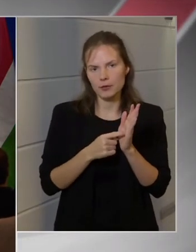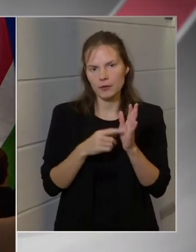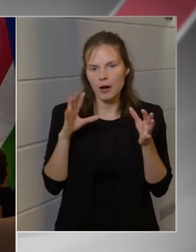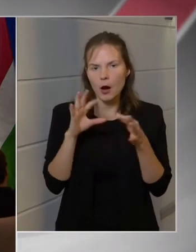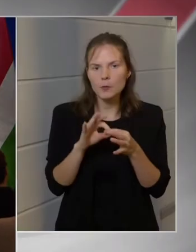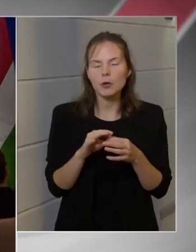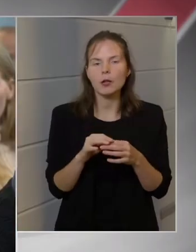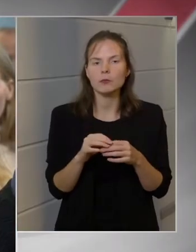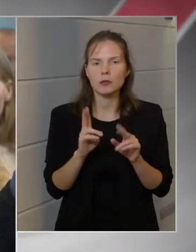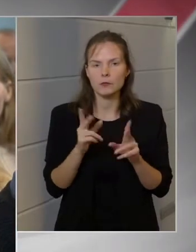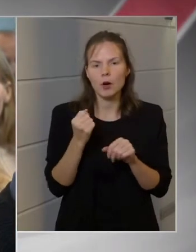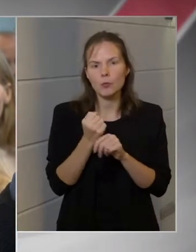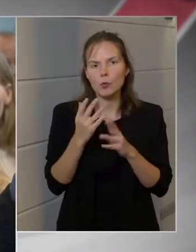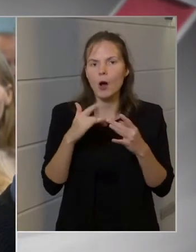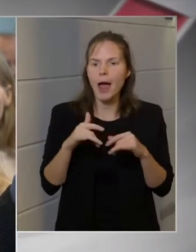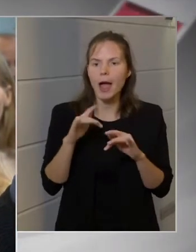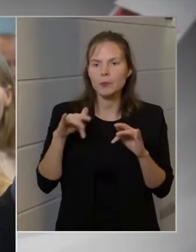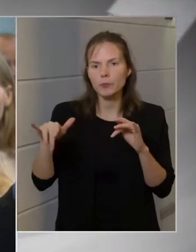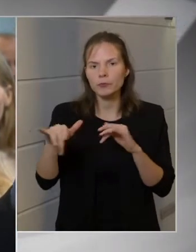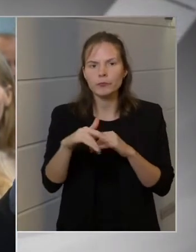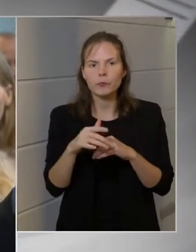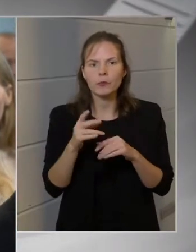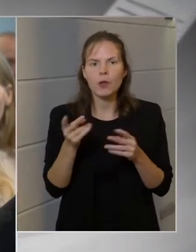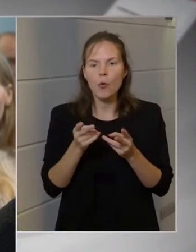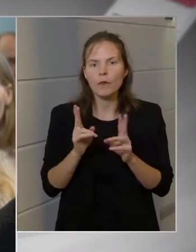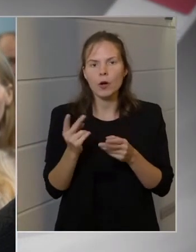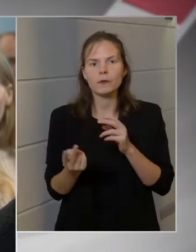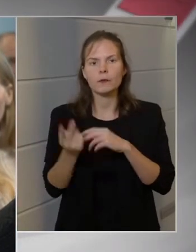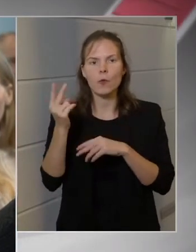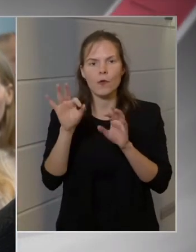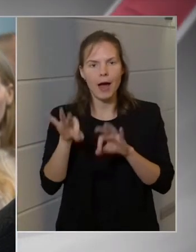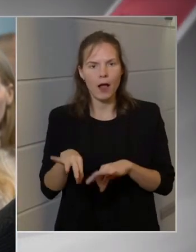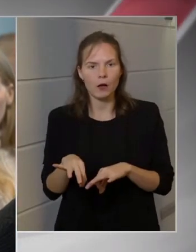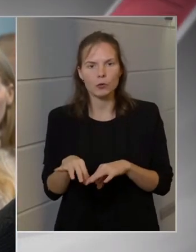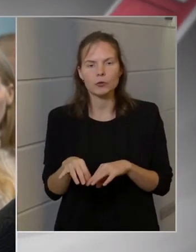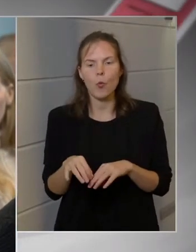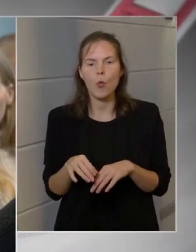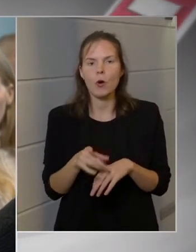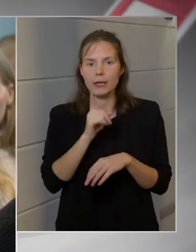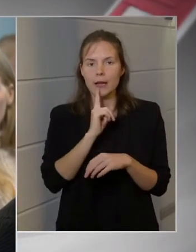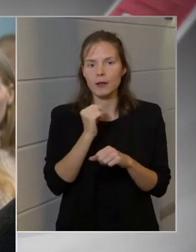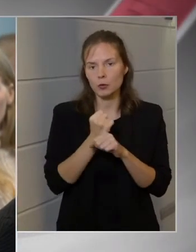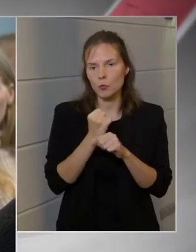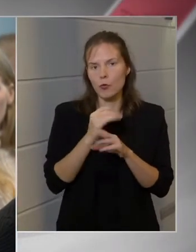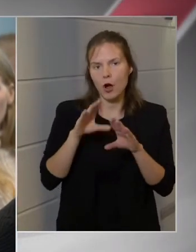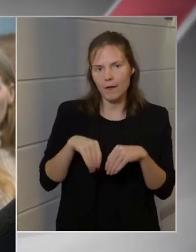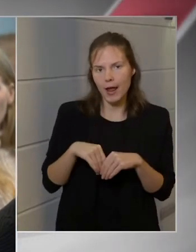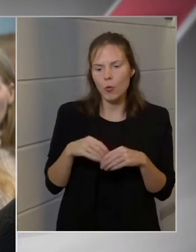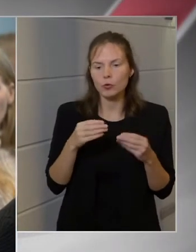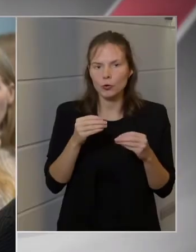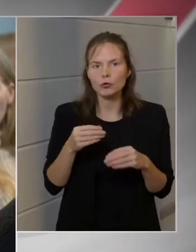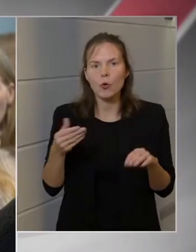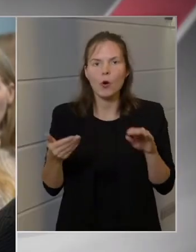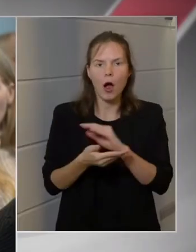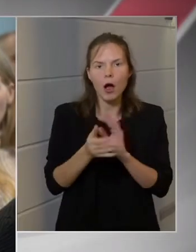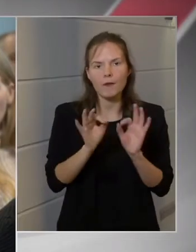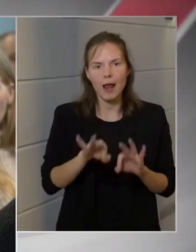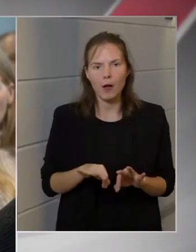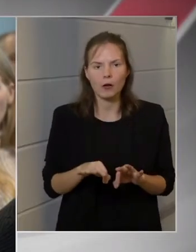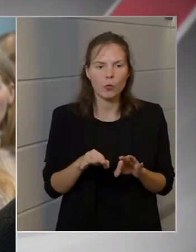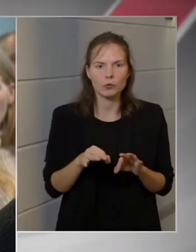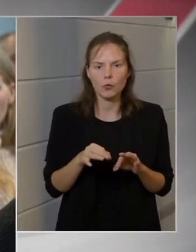vannak munkahelyek szép számmal, ahol van egy fővállalkozó viszonylag kevés munkavállalóval és nagyon sok alvállalkozó sok